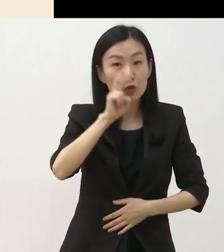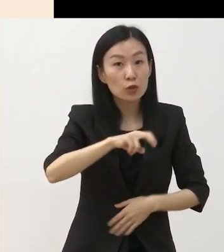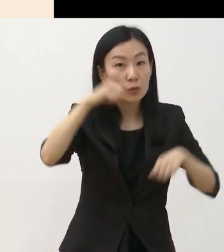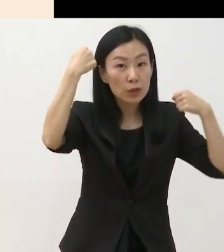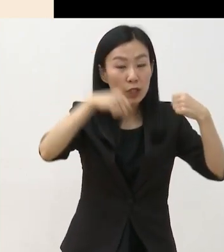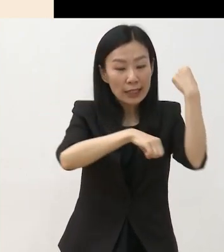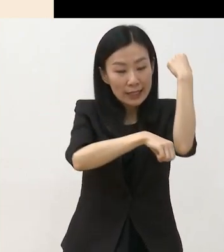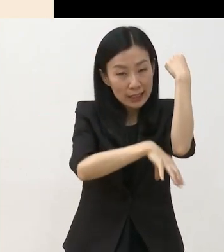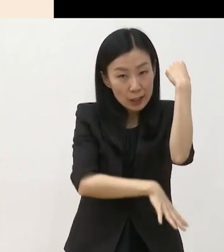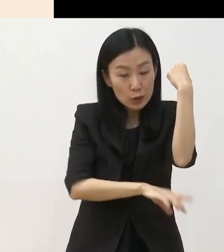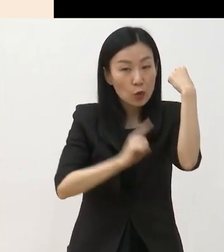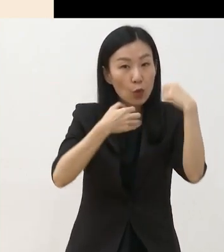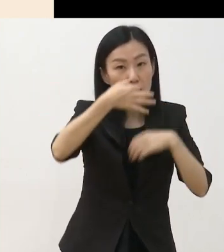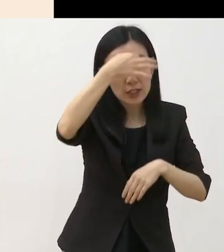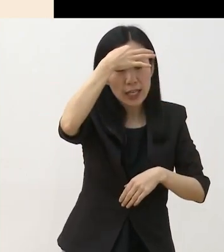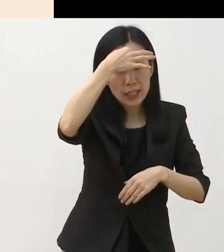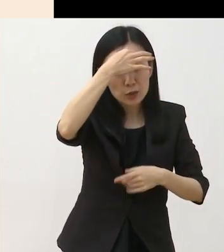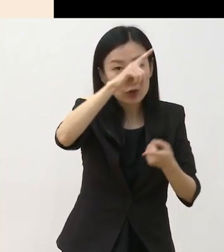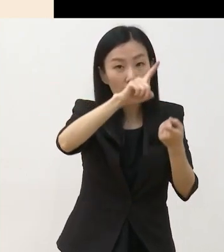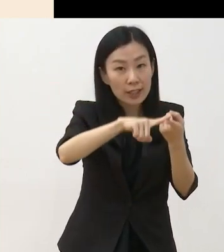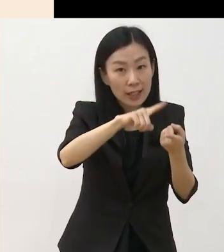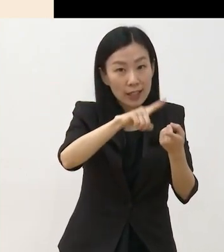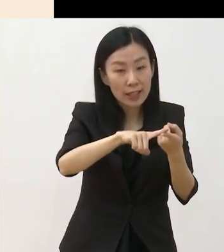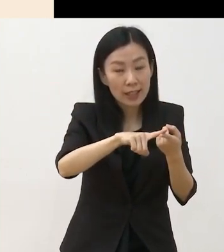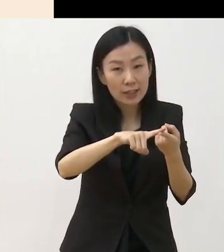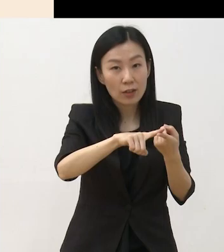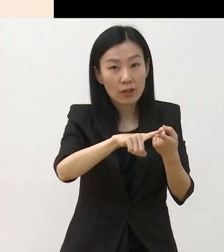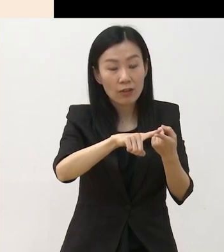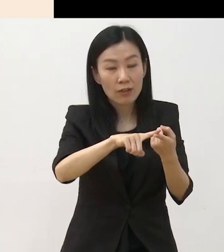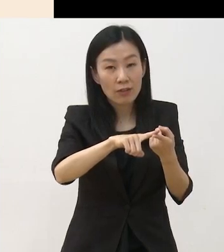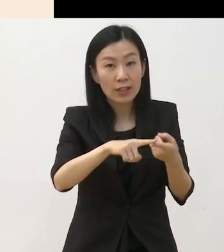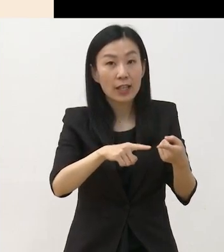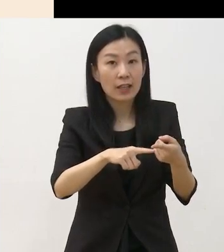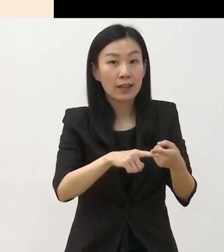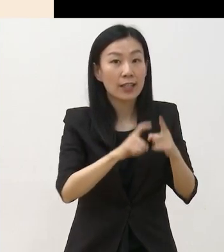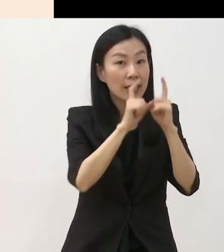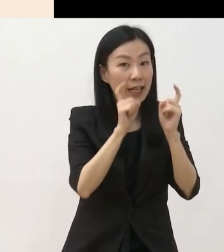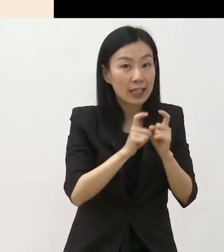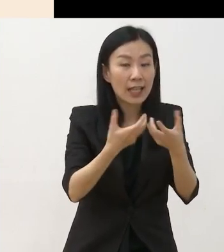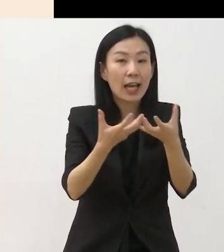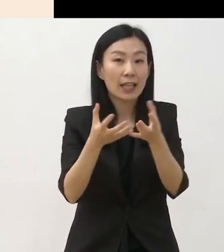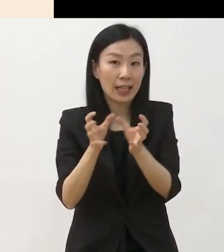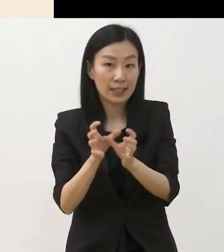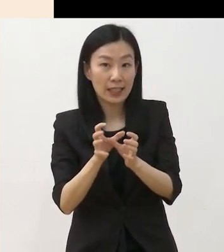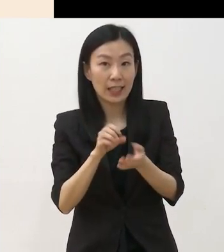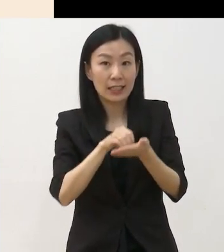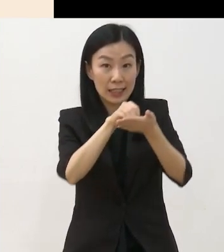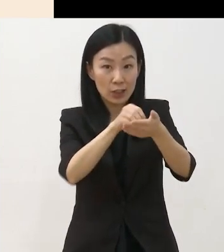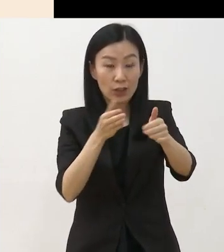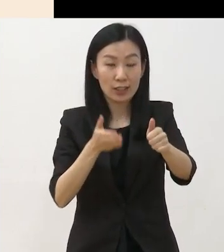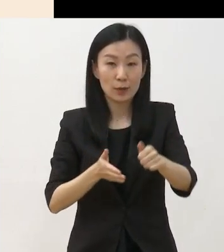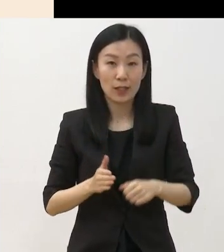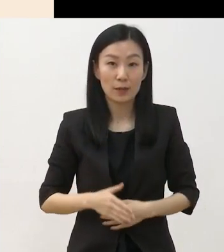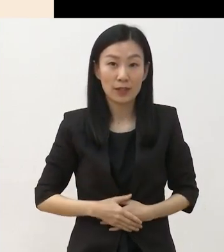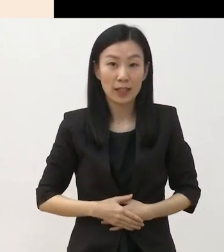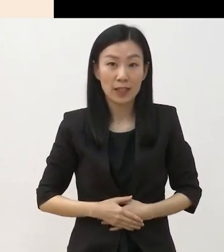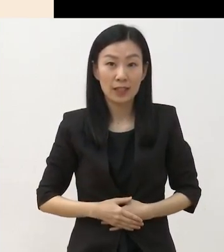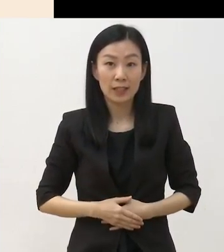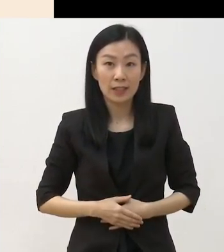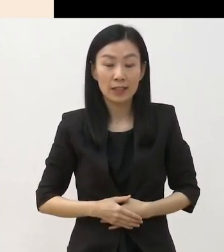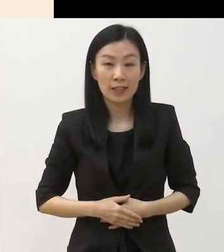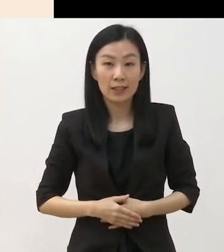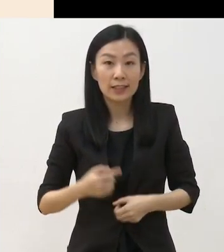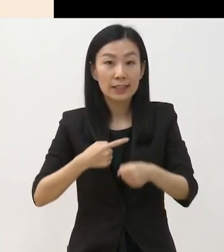기초공연예술 장르에 해당자나 단체가 신청하시기 바랍니다 21년